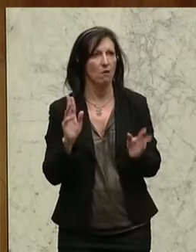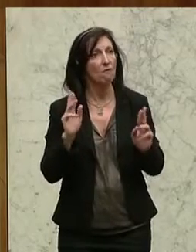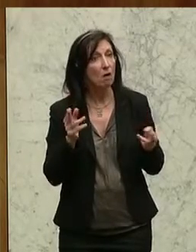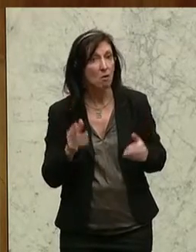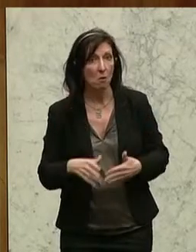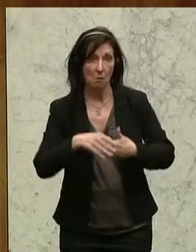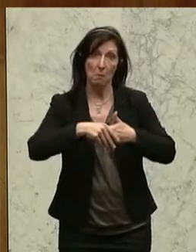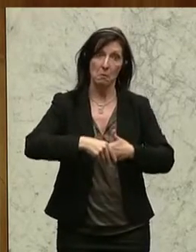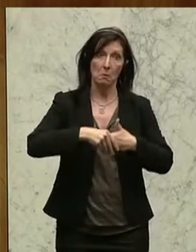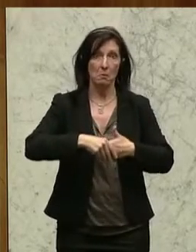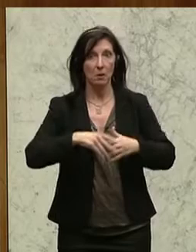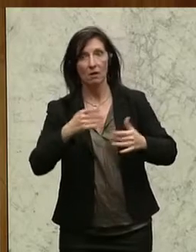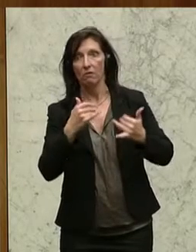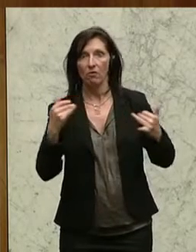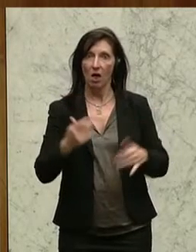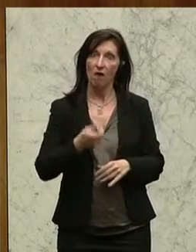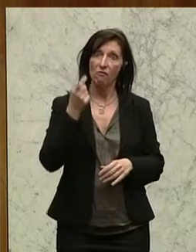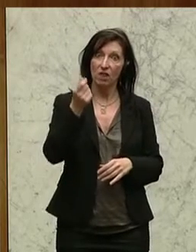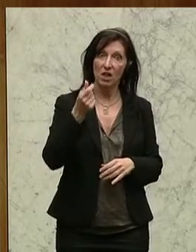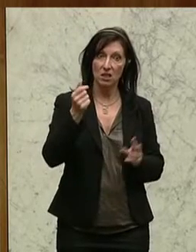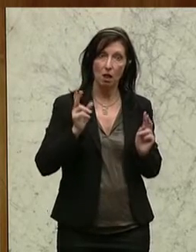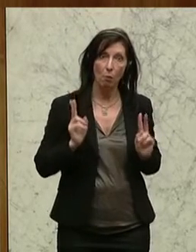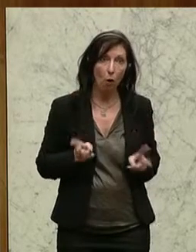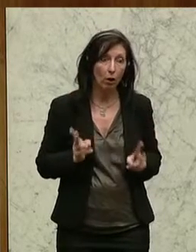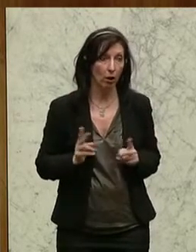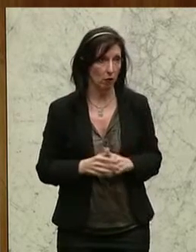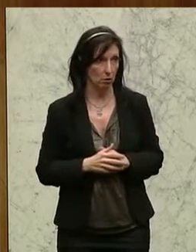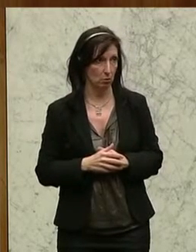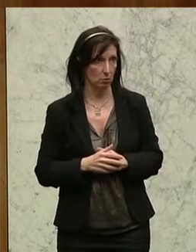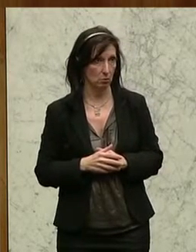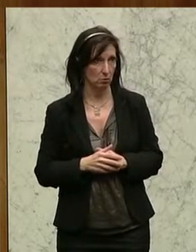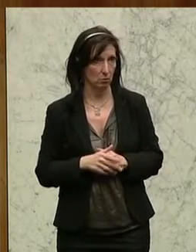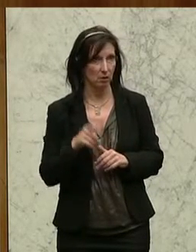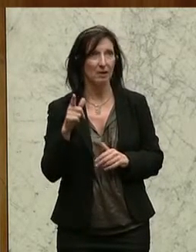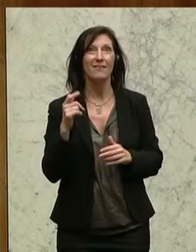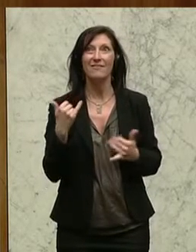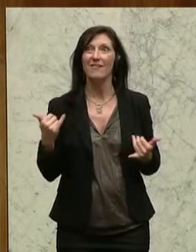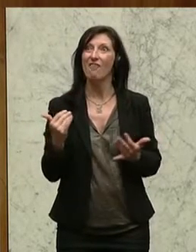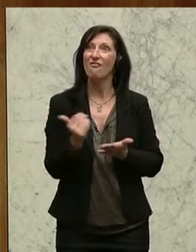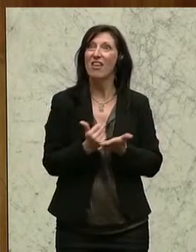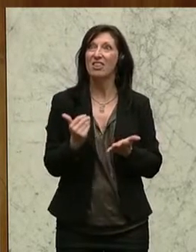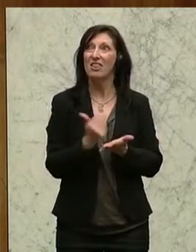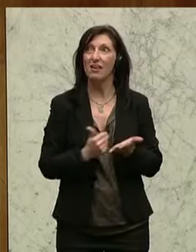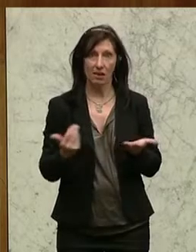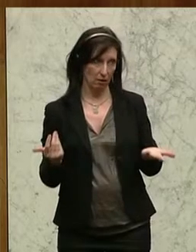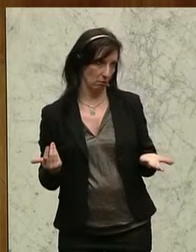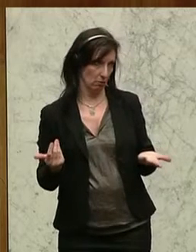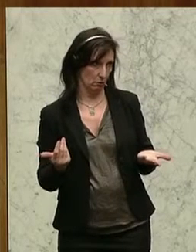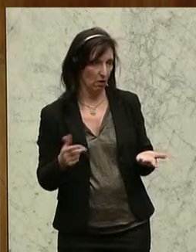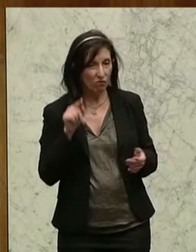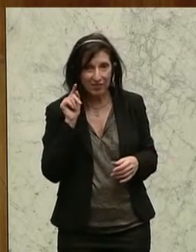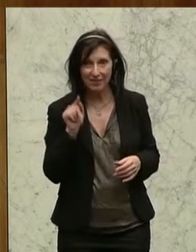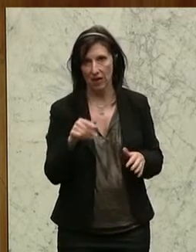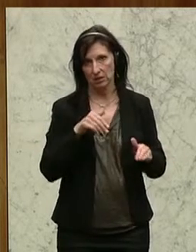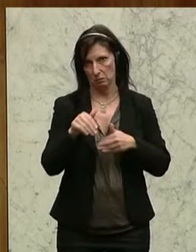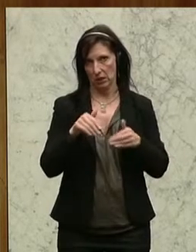sogar noch finanzielle Möglichkeiten, dass man hier noch daran was verdient, eingereimt werden. Auch das, Herr Minister,